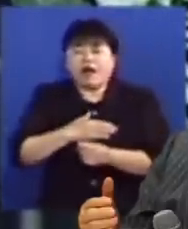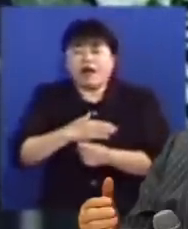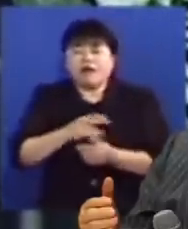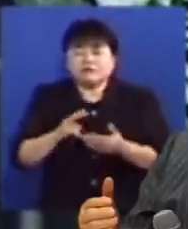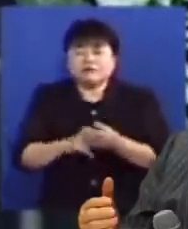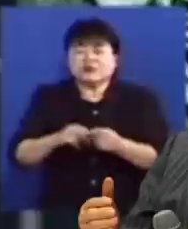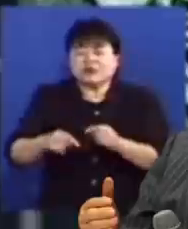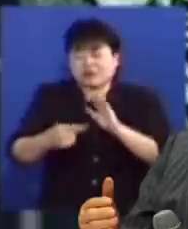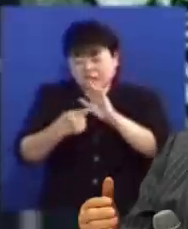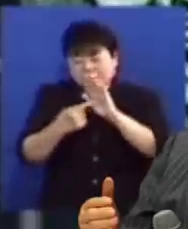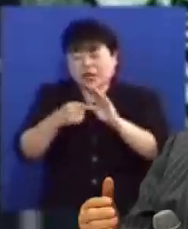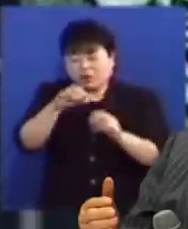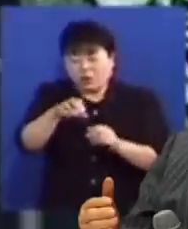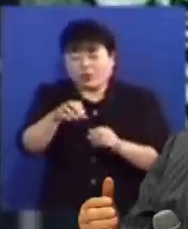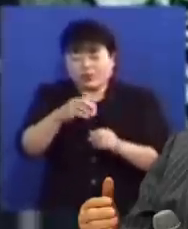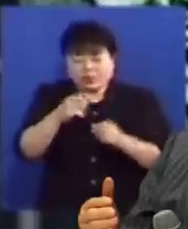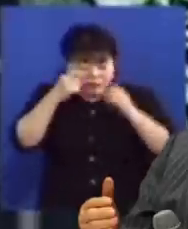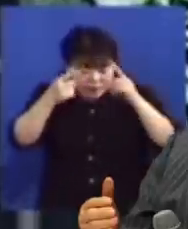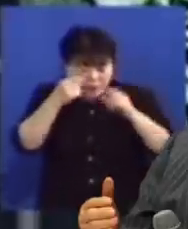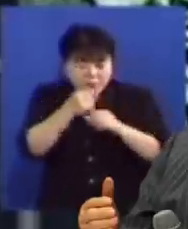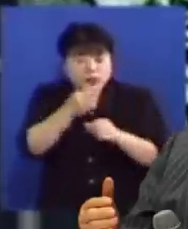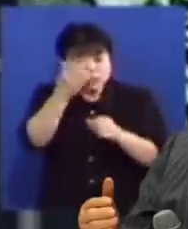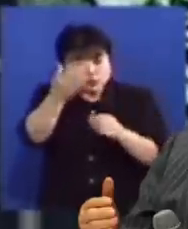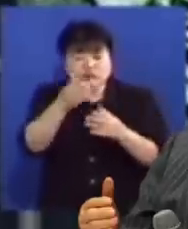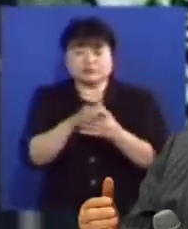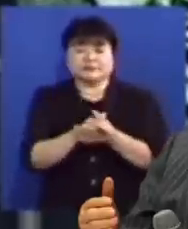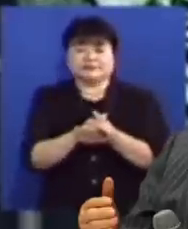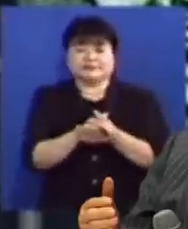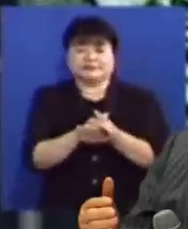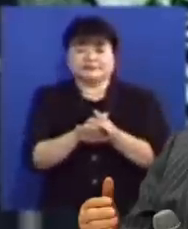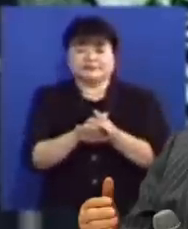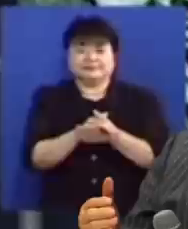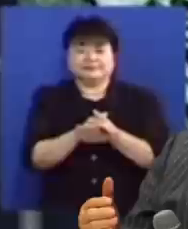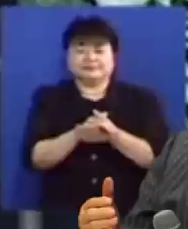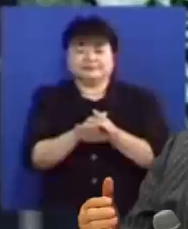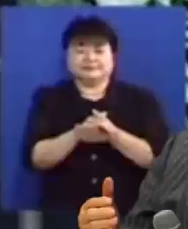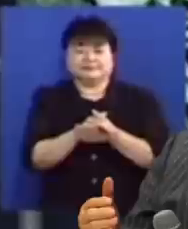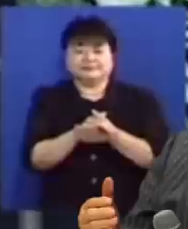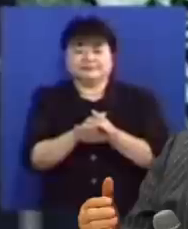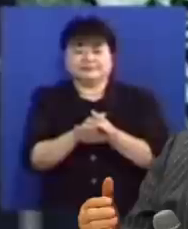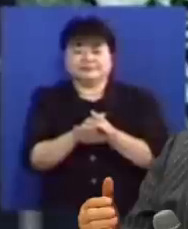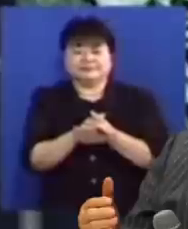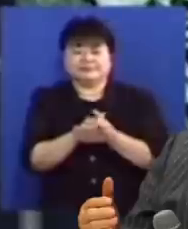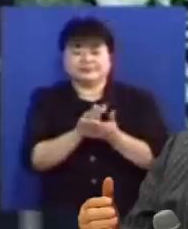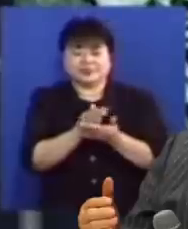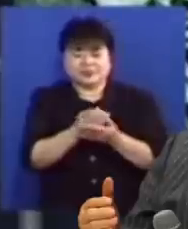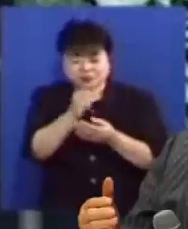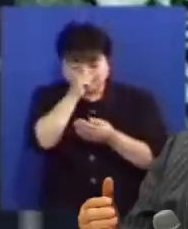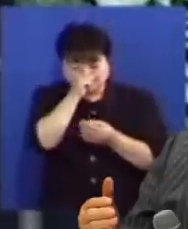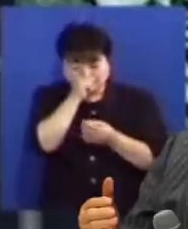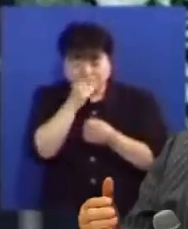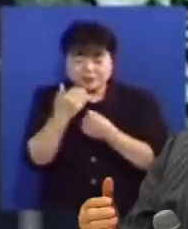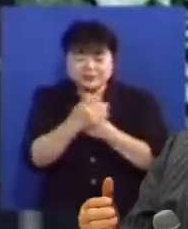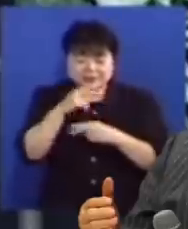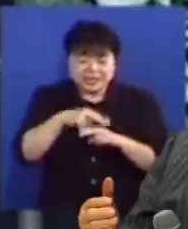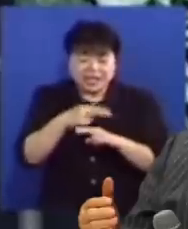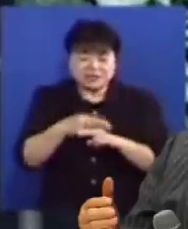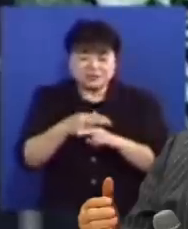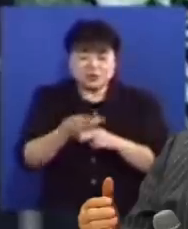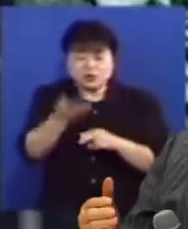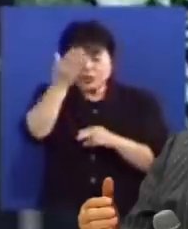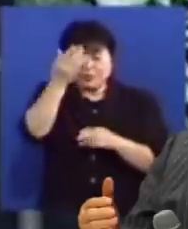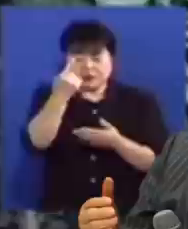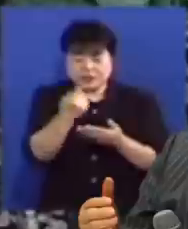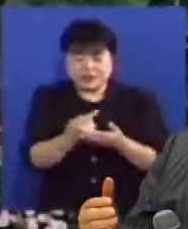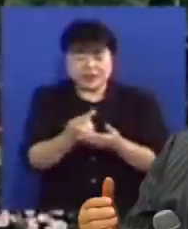일어나는 곳이구나 깨닫게 만들어 주시는 것입니다 온갖 좋은 언사와 온전한 선물이 다 위로부터